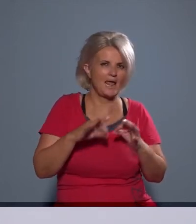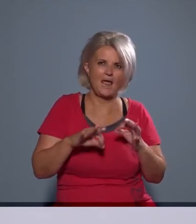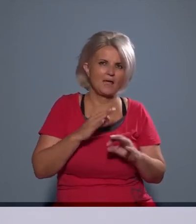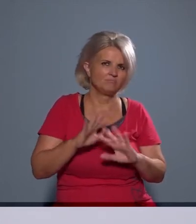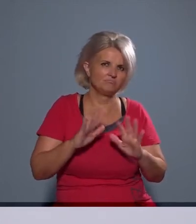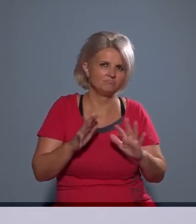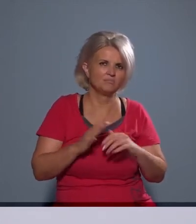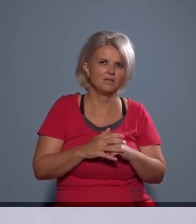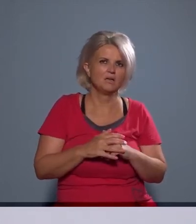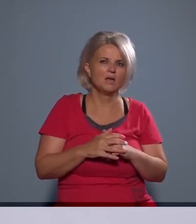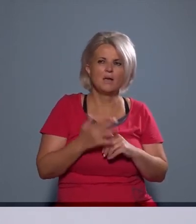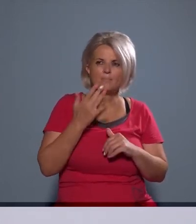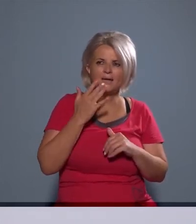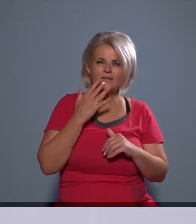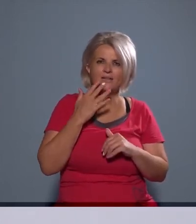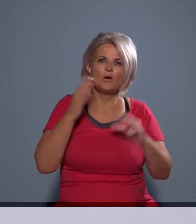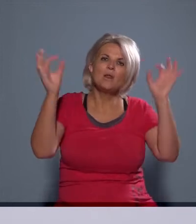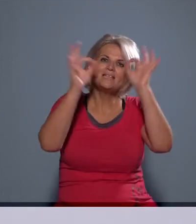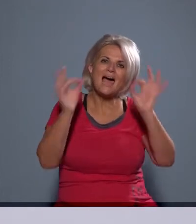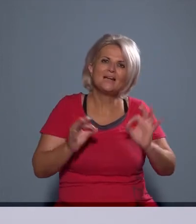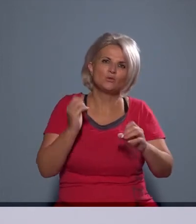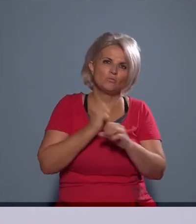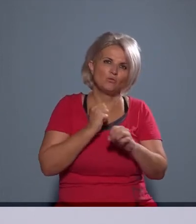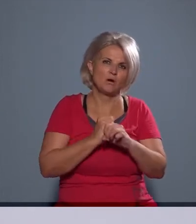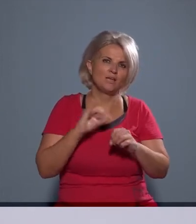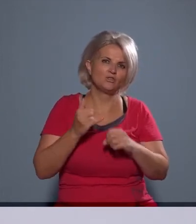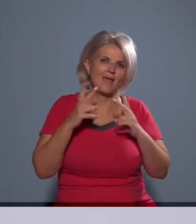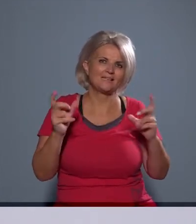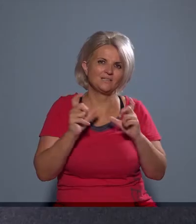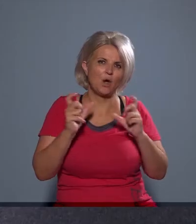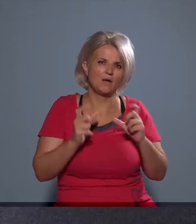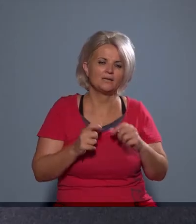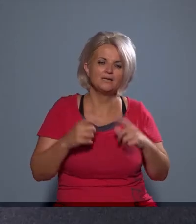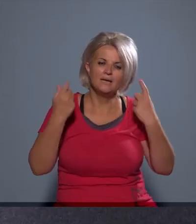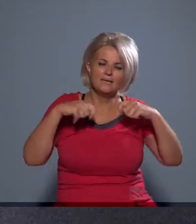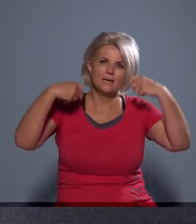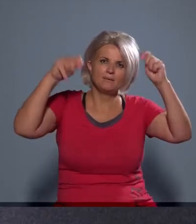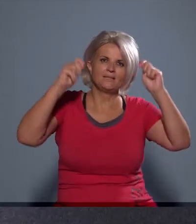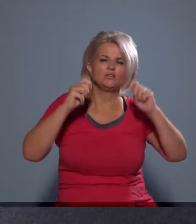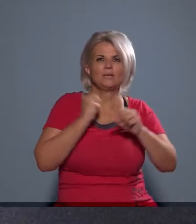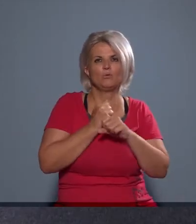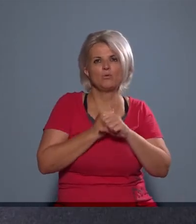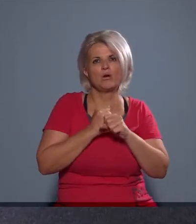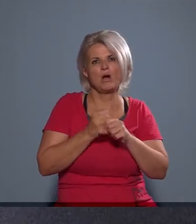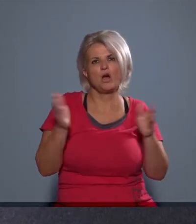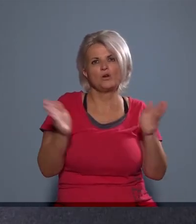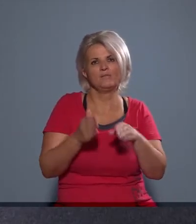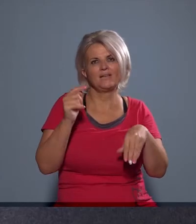zenéstáncos rendezvényekre, de akár valamilyen gyártótevékenységre, akár egy építési tevékenységre, ami rövidebb